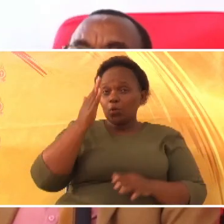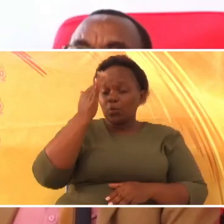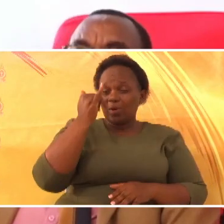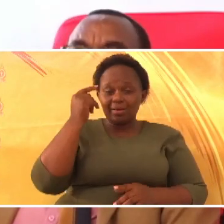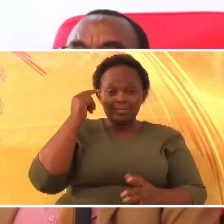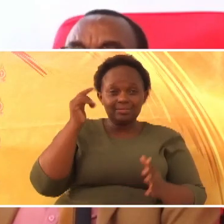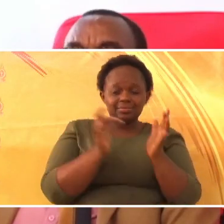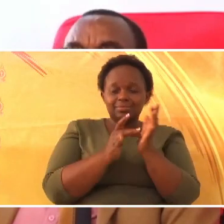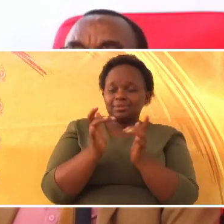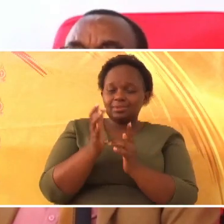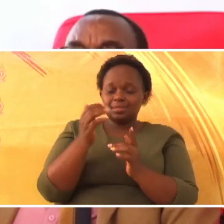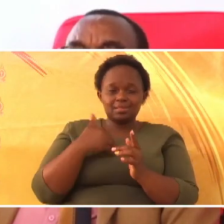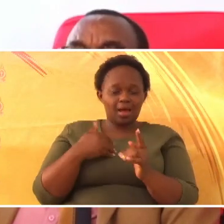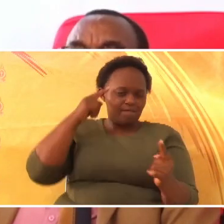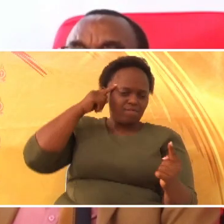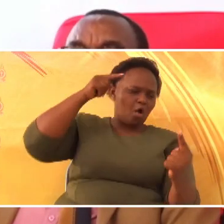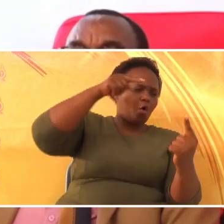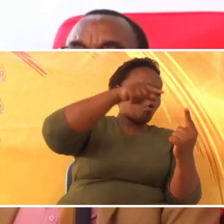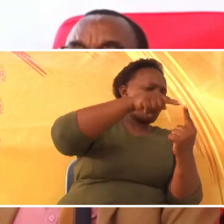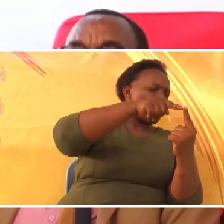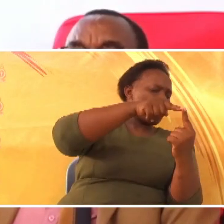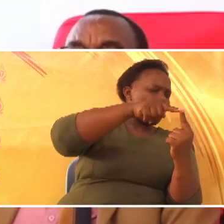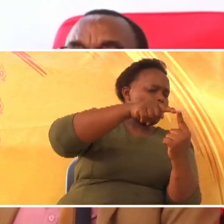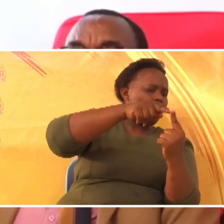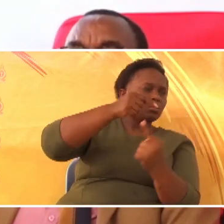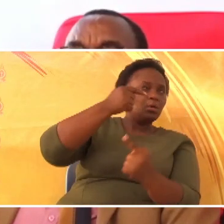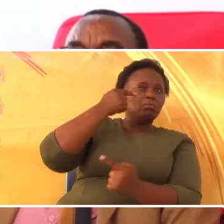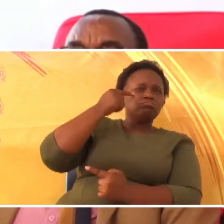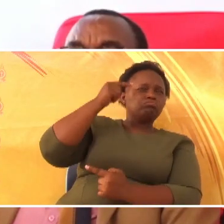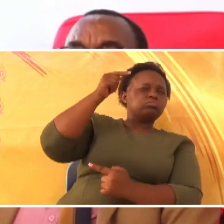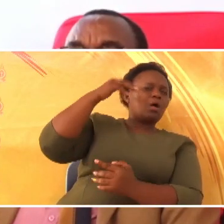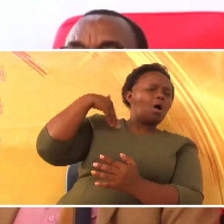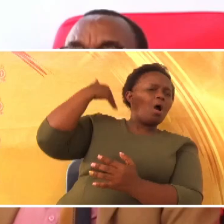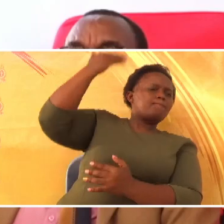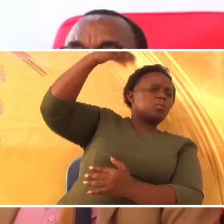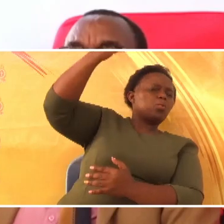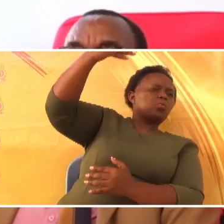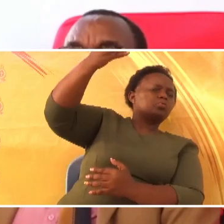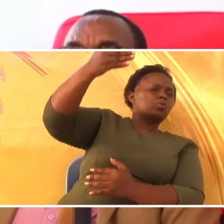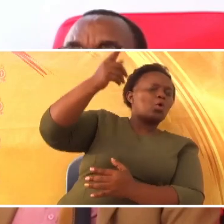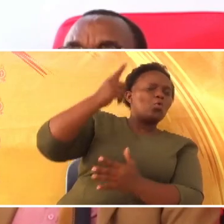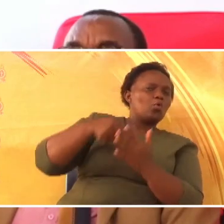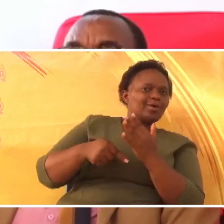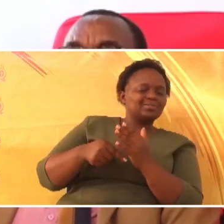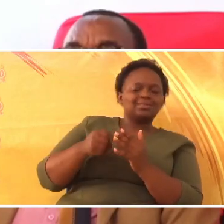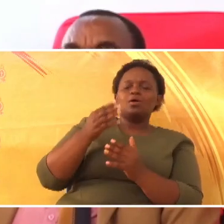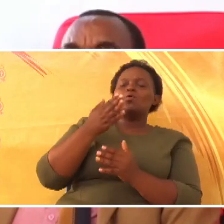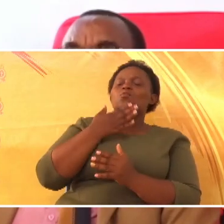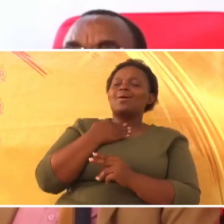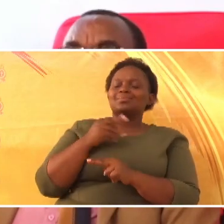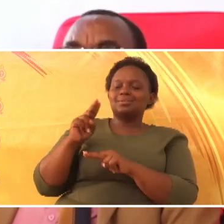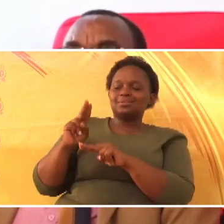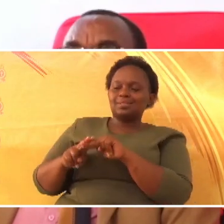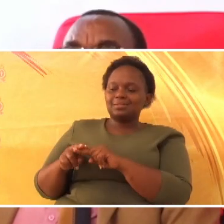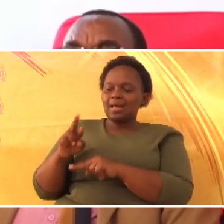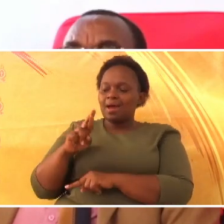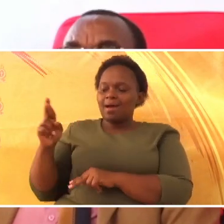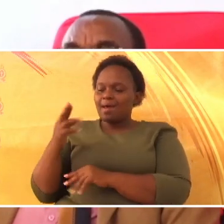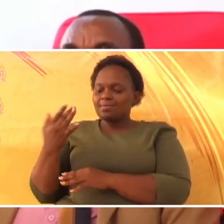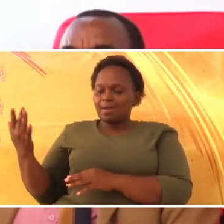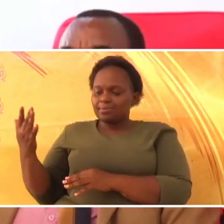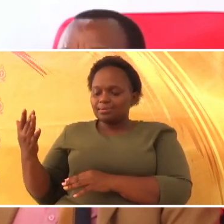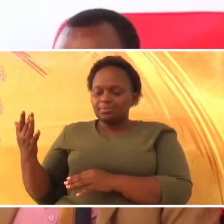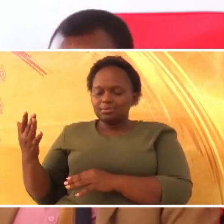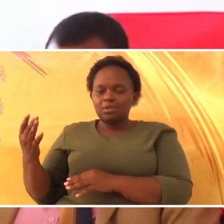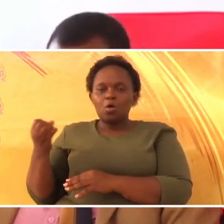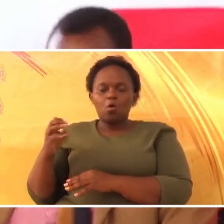alikuwa naangalia, mbele yake, ambacho ni kukaa upande wakulia wa mungu baba.